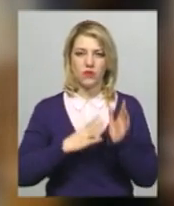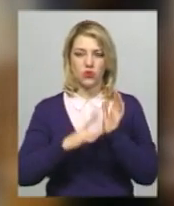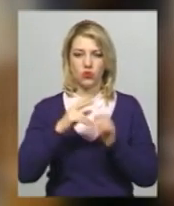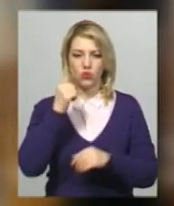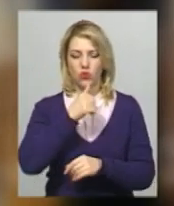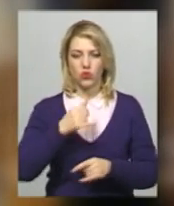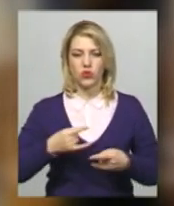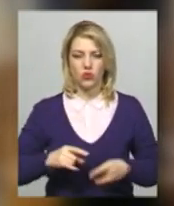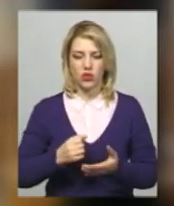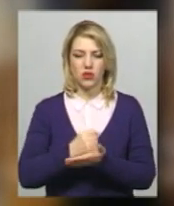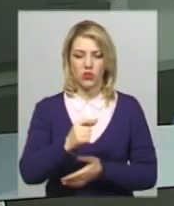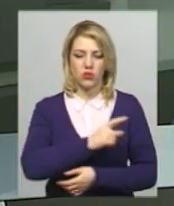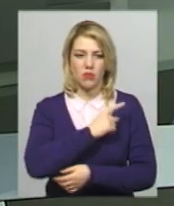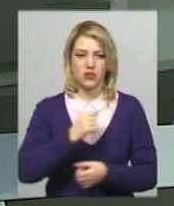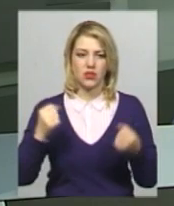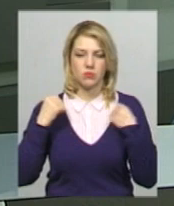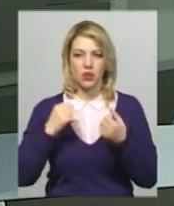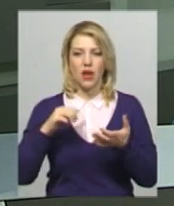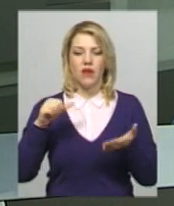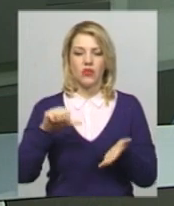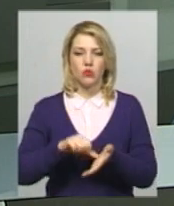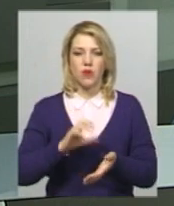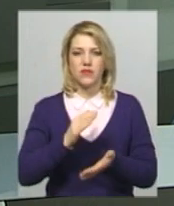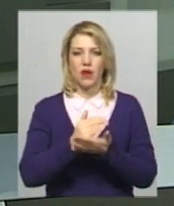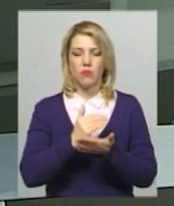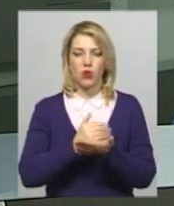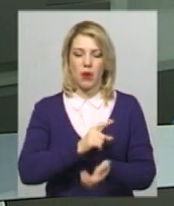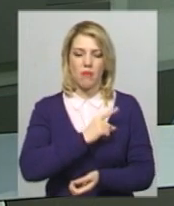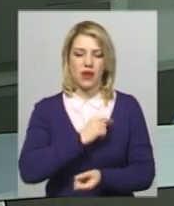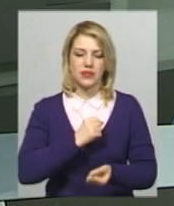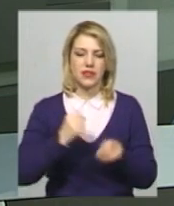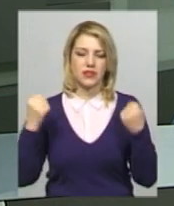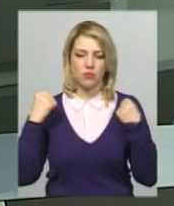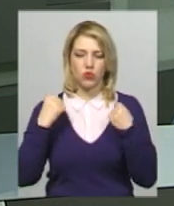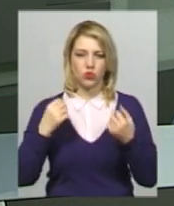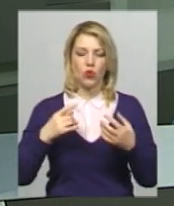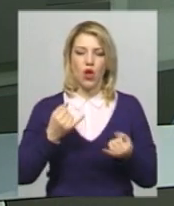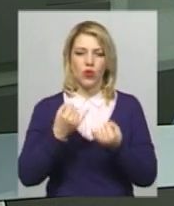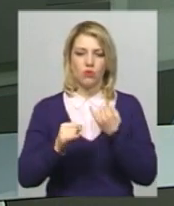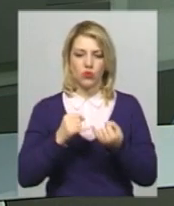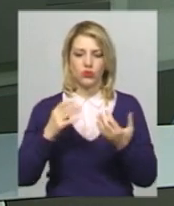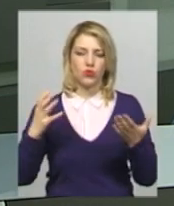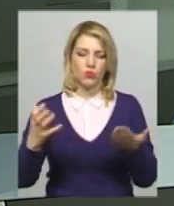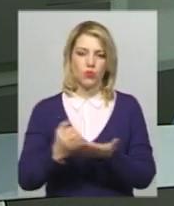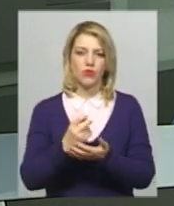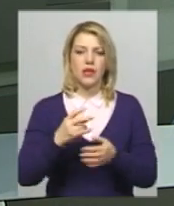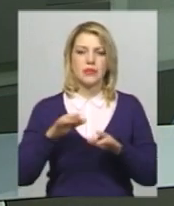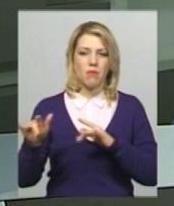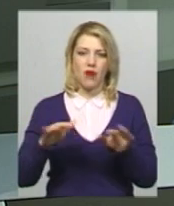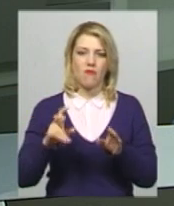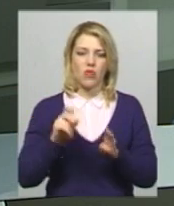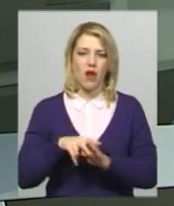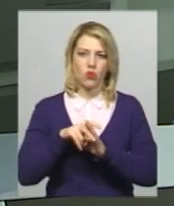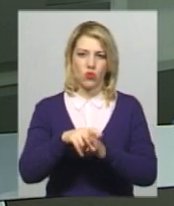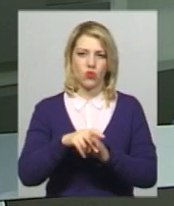кандидат майстер спорту, виступав за програмою майстра спорту і бронзу здобув у вправі на коні. За її словами, чоловіча команда Хмельницького